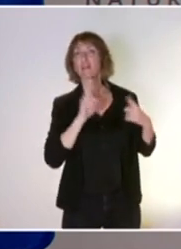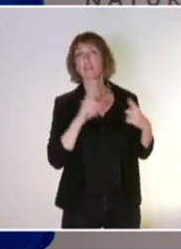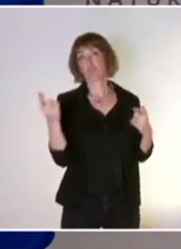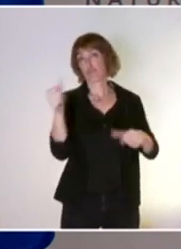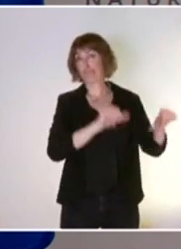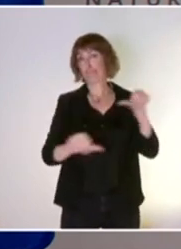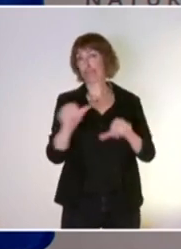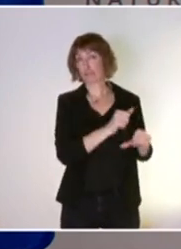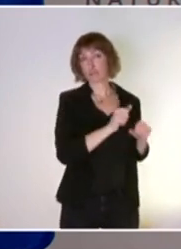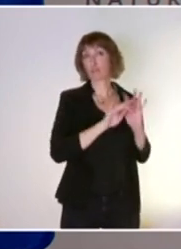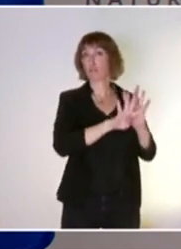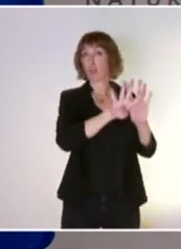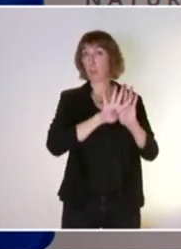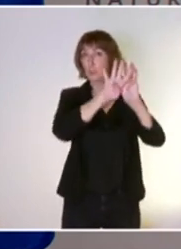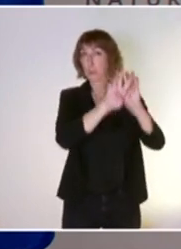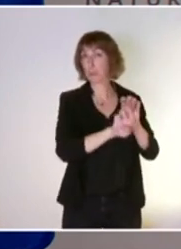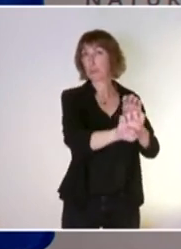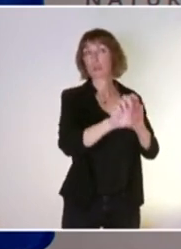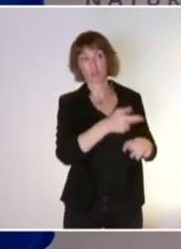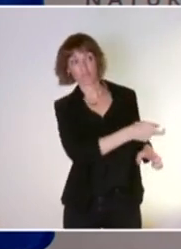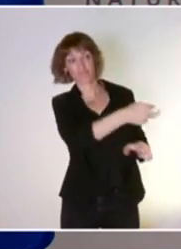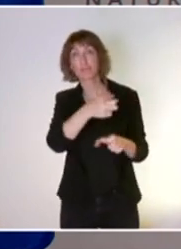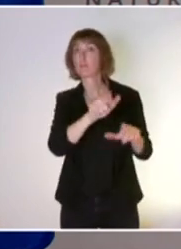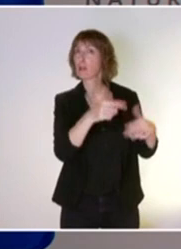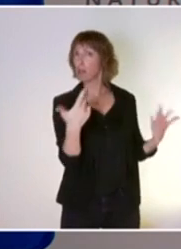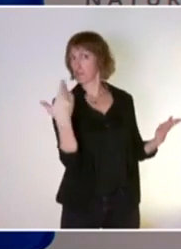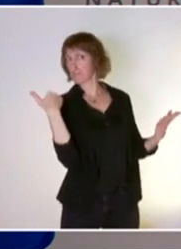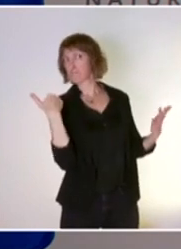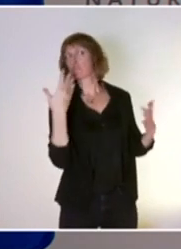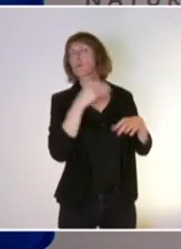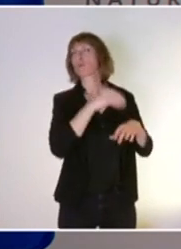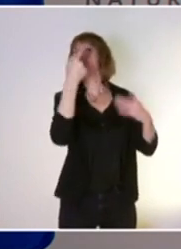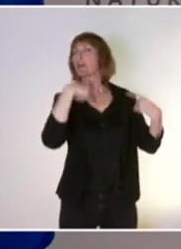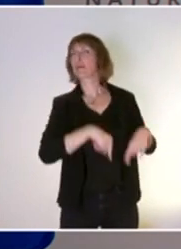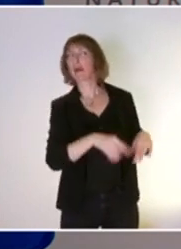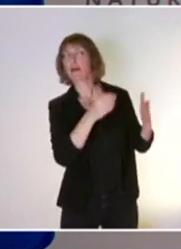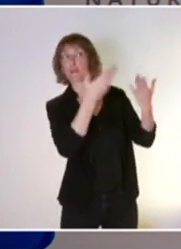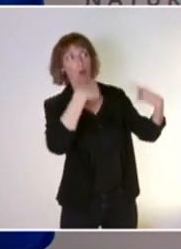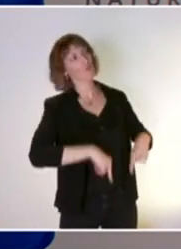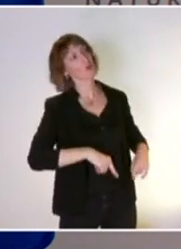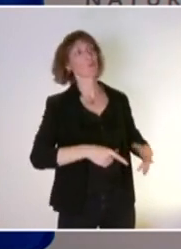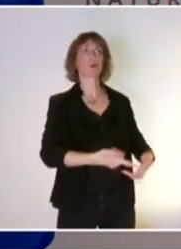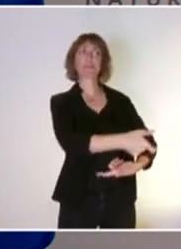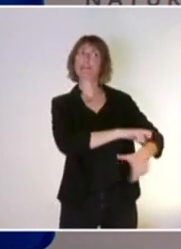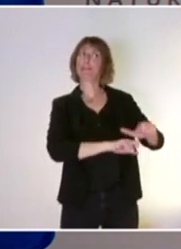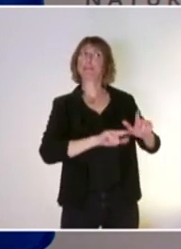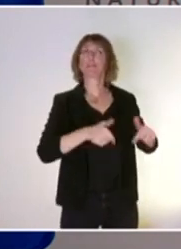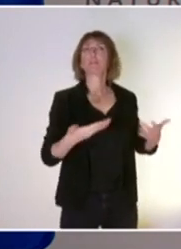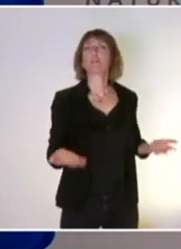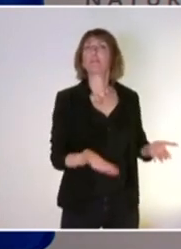notamment dans ces zones Natura 2000. Le Conseil d'État qui demandait au gouvernement de prendre des mesures sur cet aspect.